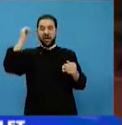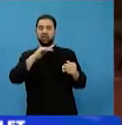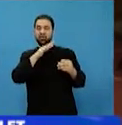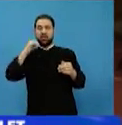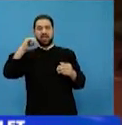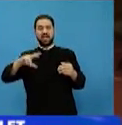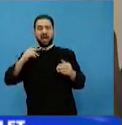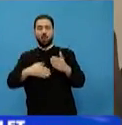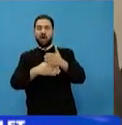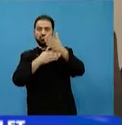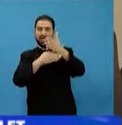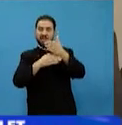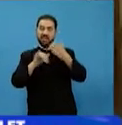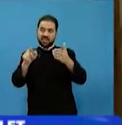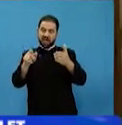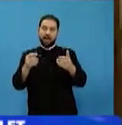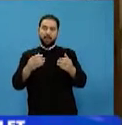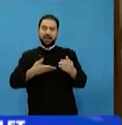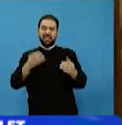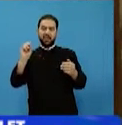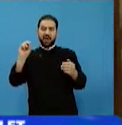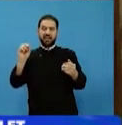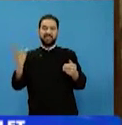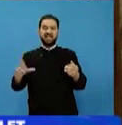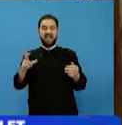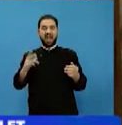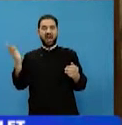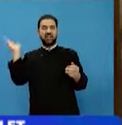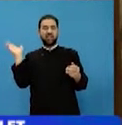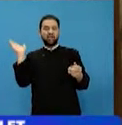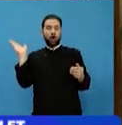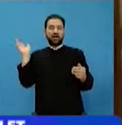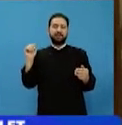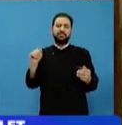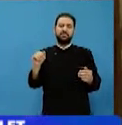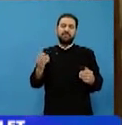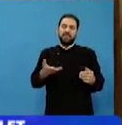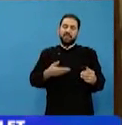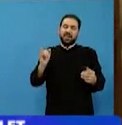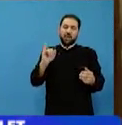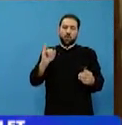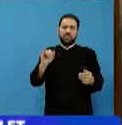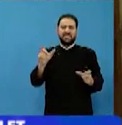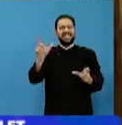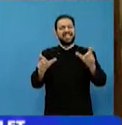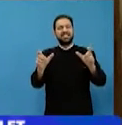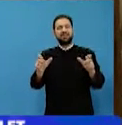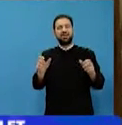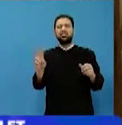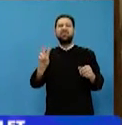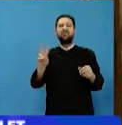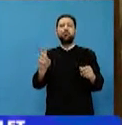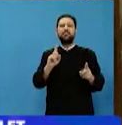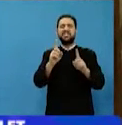a fost ctitor al acestei mănăstiri pentru zidirea maicilor de acolo. Părinte Ionuț, despre ce volum